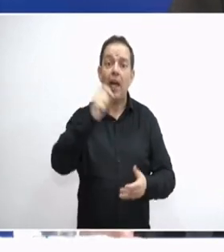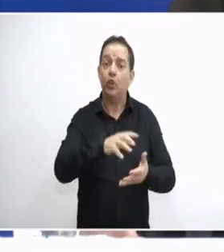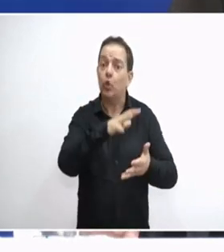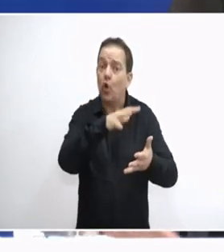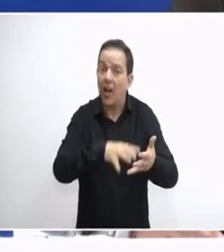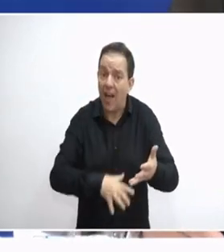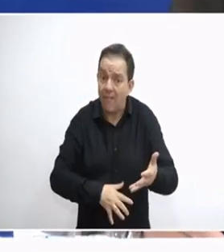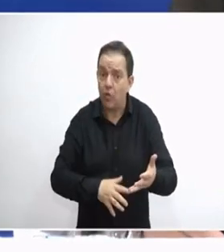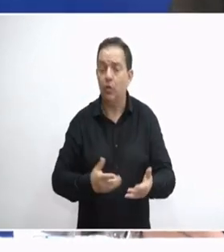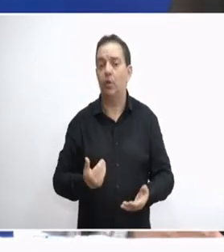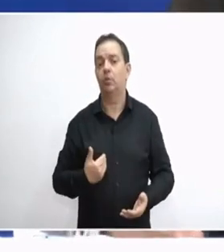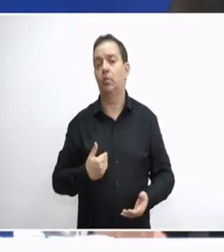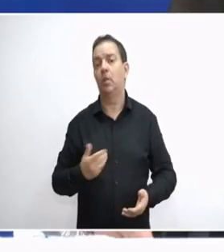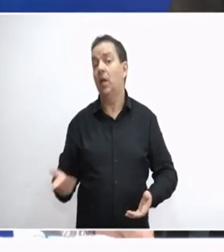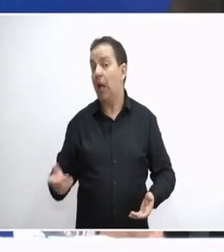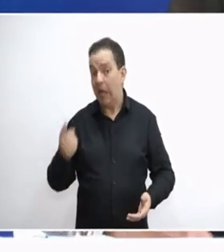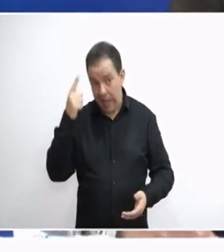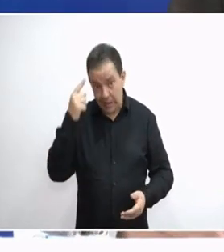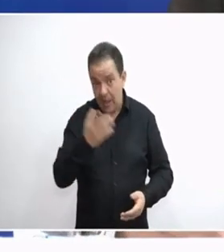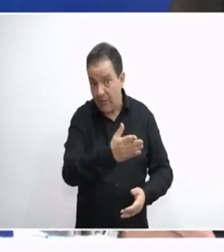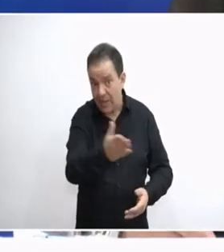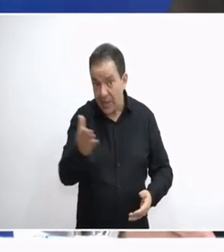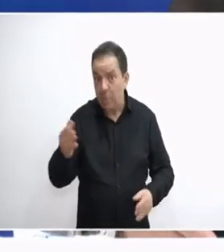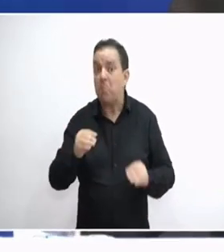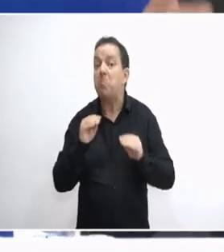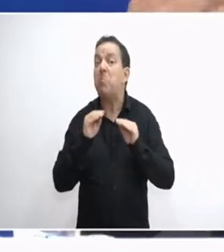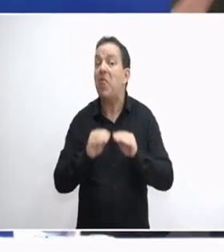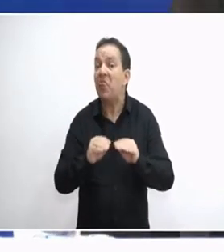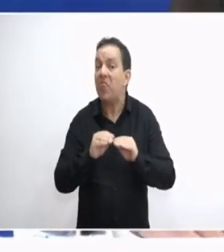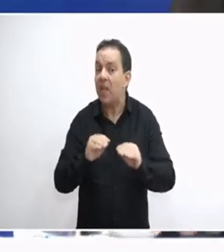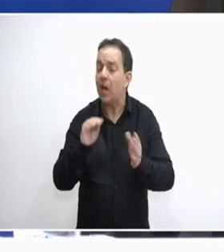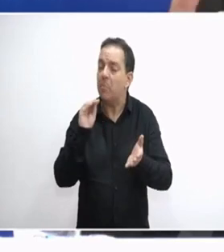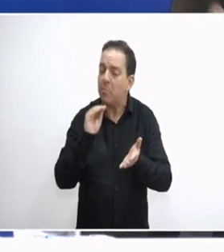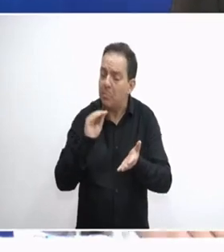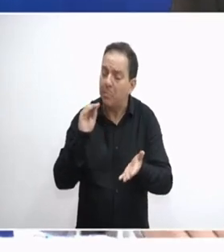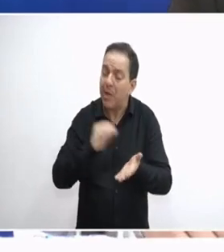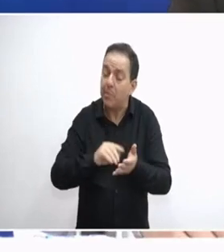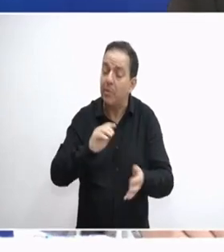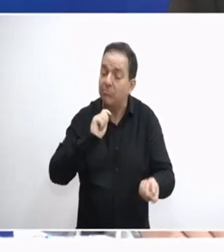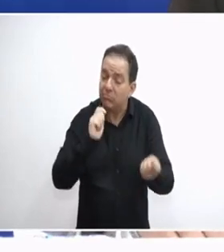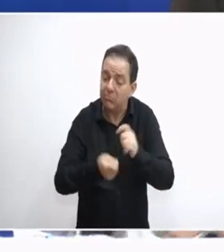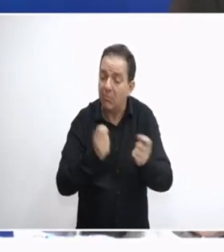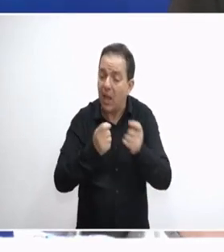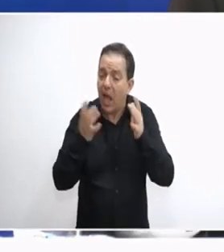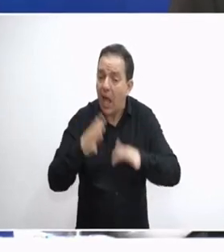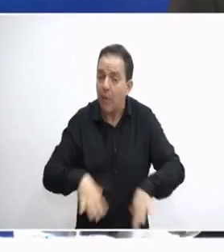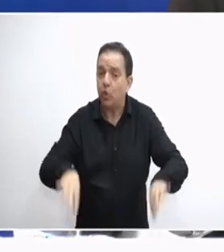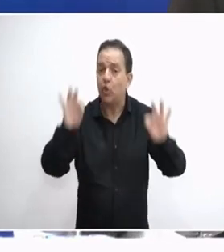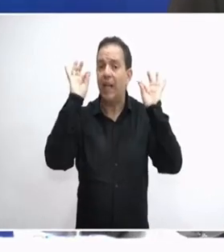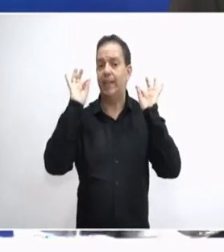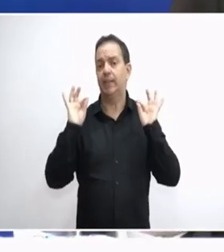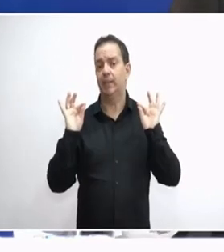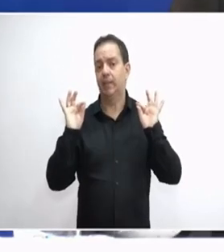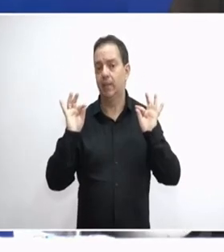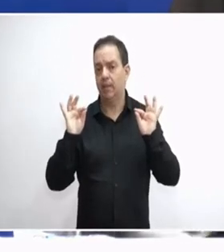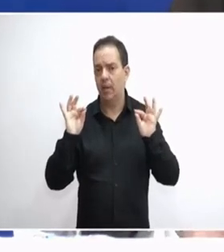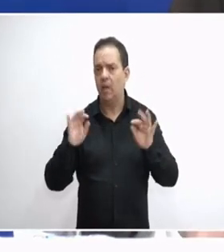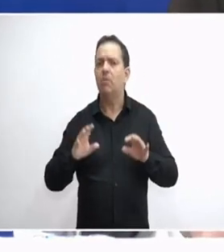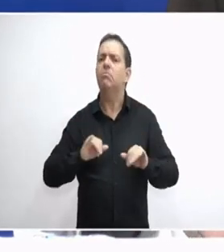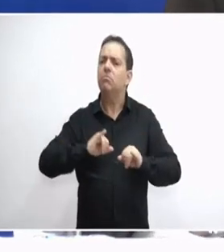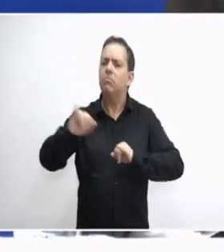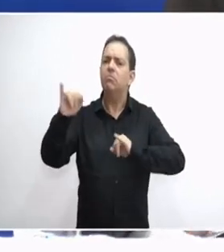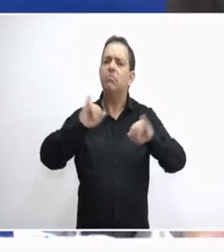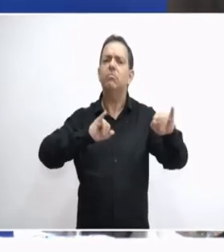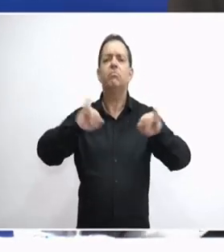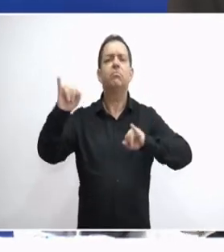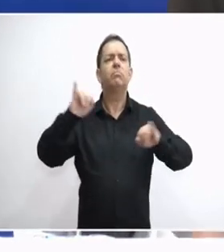στα Ελλάνια κειμενά μου. Άρα καταλαβαίνετε ότι η παιδεία θα πρέπει να επαναπροσδιοριστεί από την αρχή. Σε όλα τα μήκη και τα